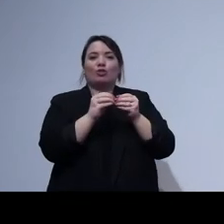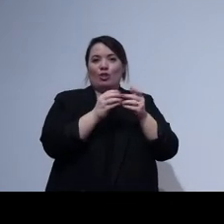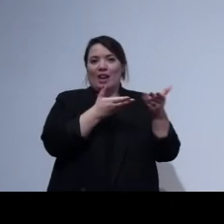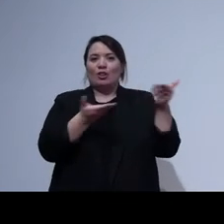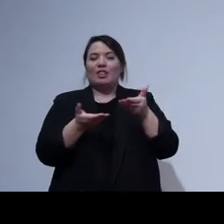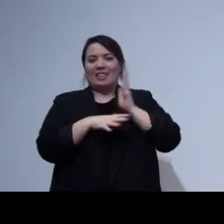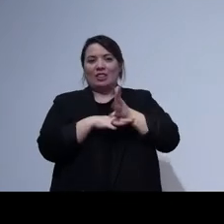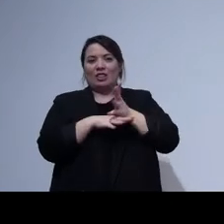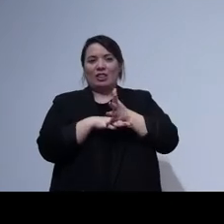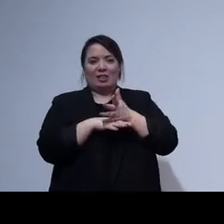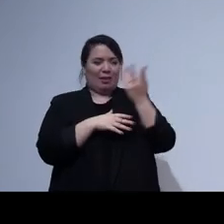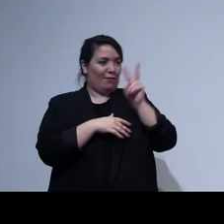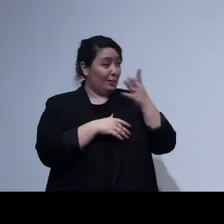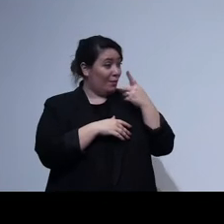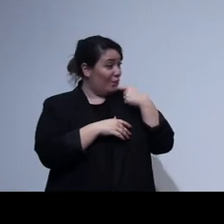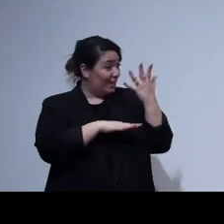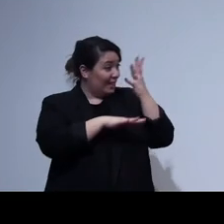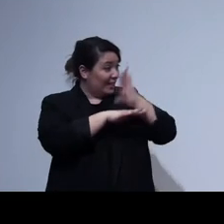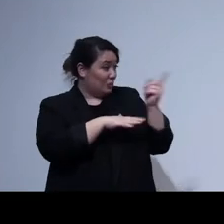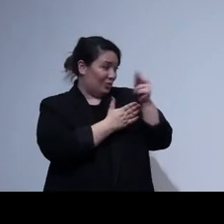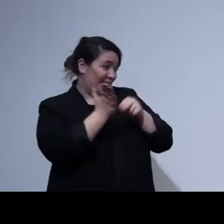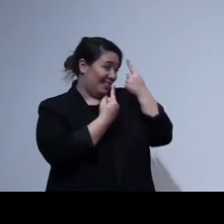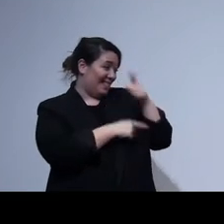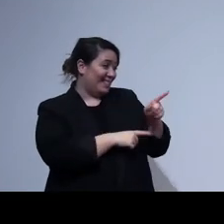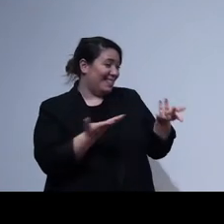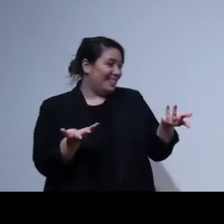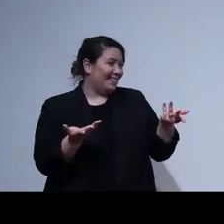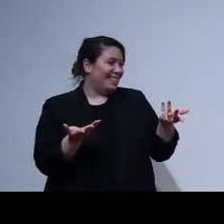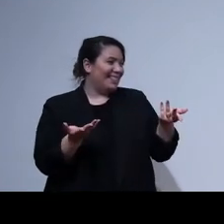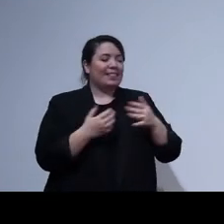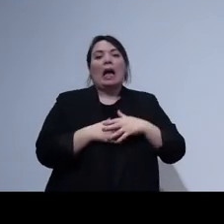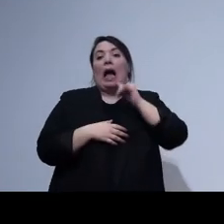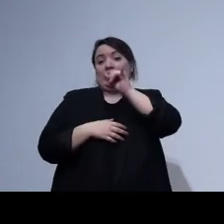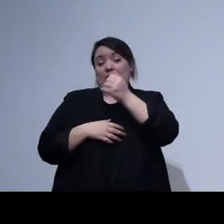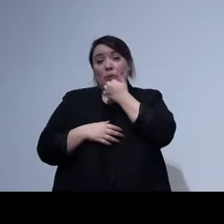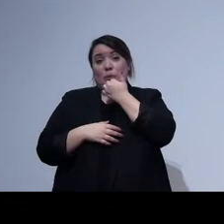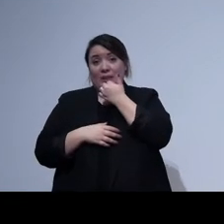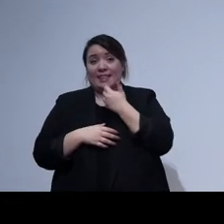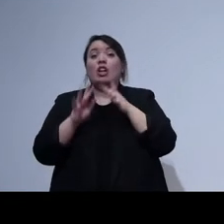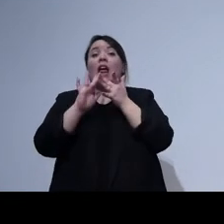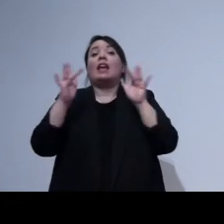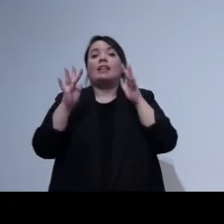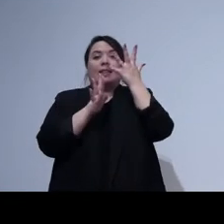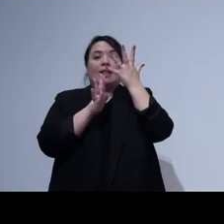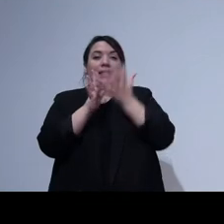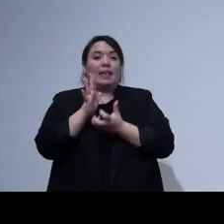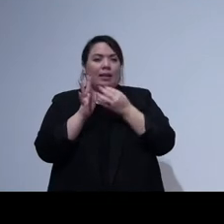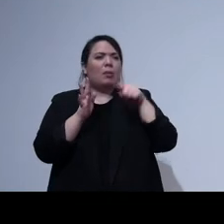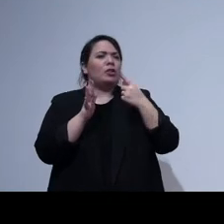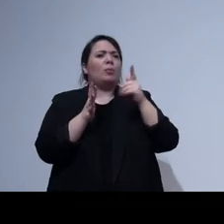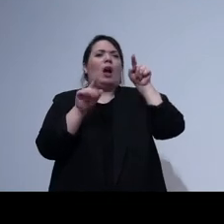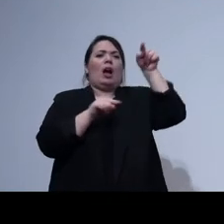scritta? Sì. Ah, trovate? Aspetta che lo dico intanto. Poi c'è un link da dove si può scaricare però ne abbiamo portate alcune copie poi all